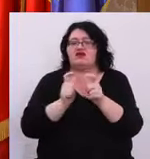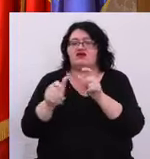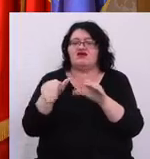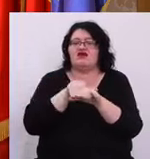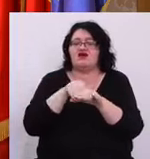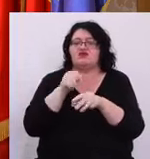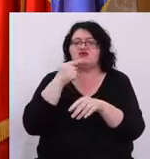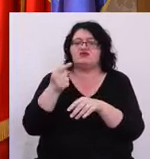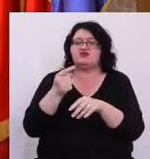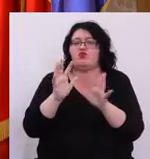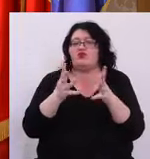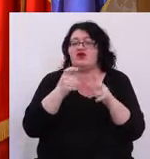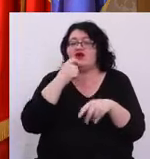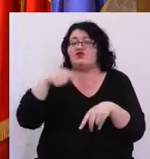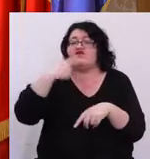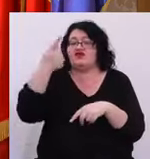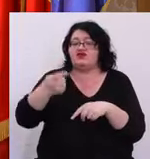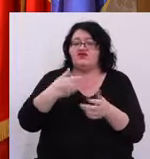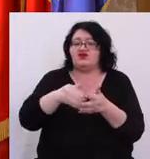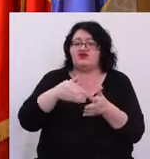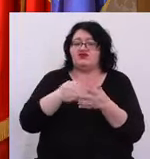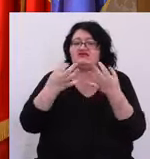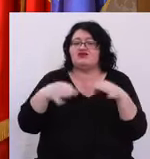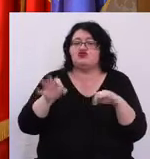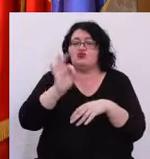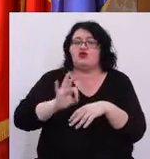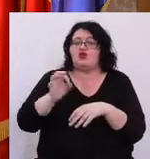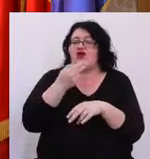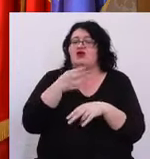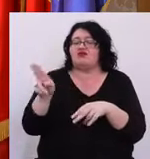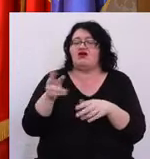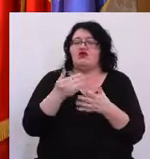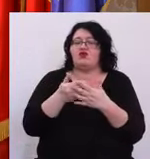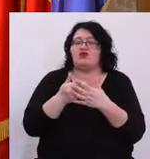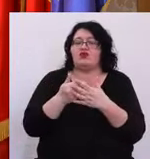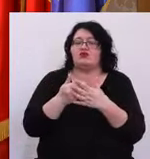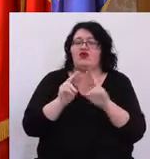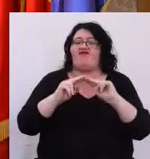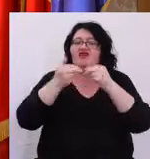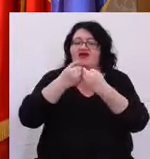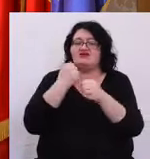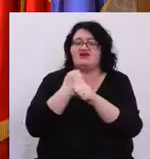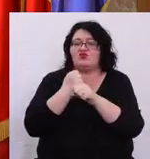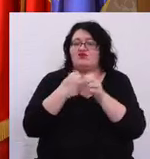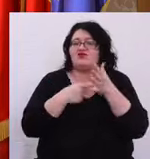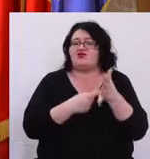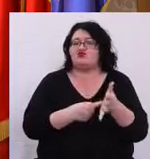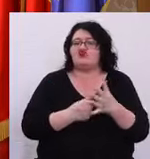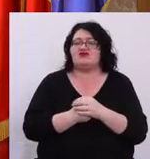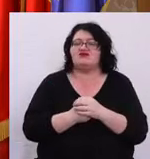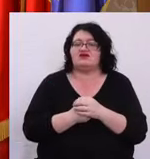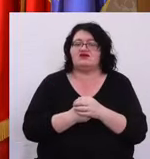angajament zicem Probabil anul viitor vom cheltui încă 10 milioane pentru a finaliza acest proiect